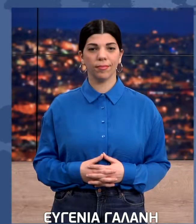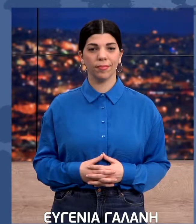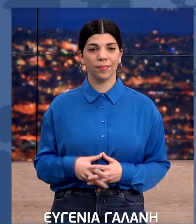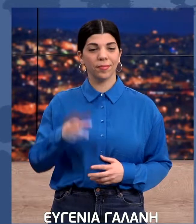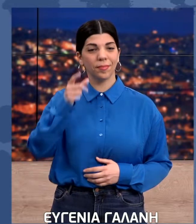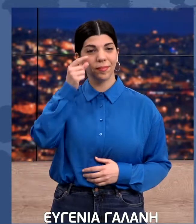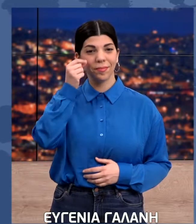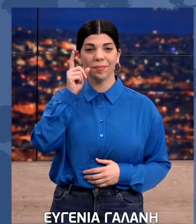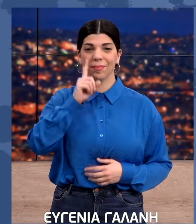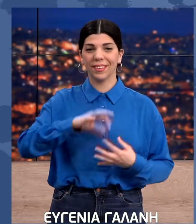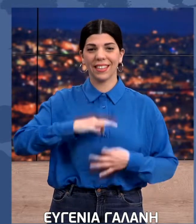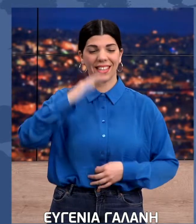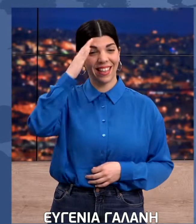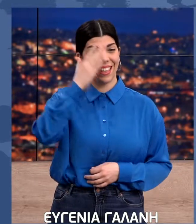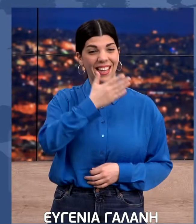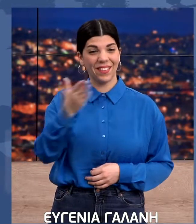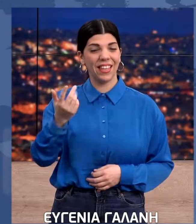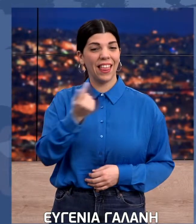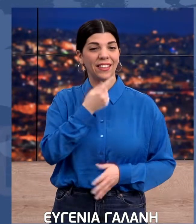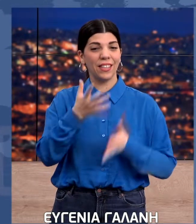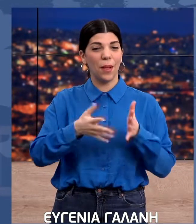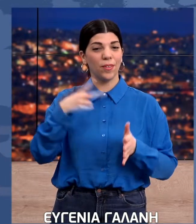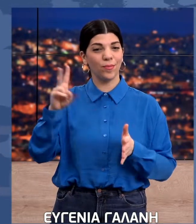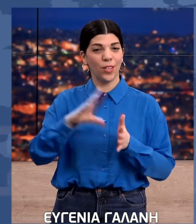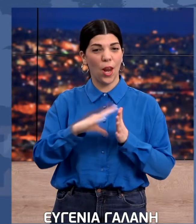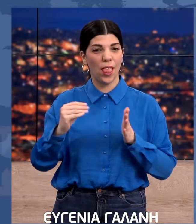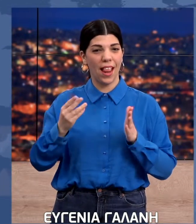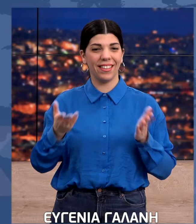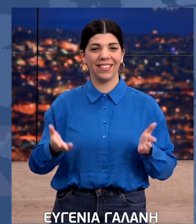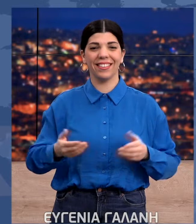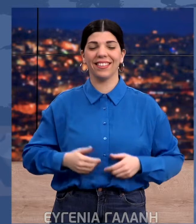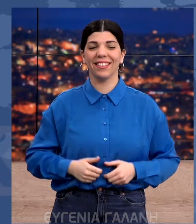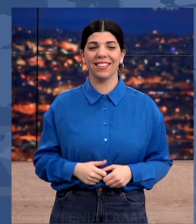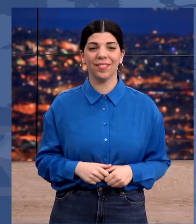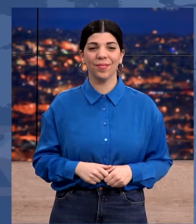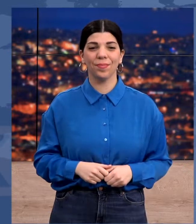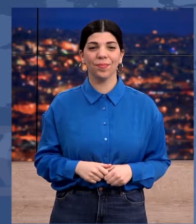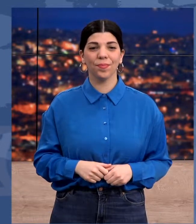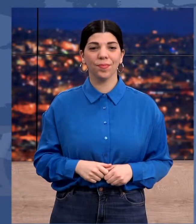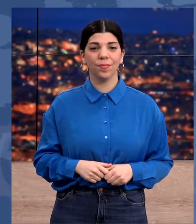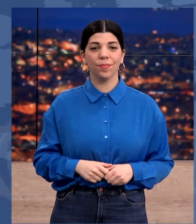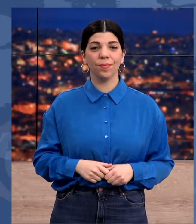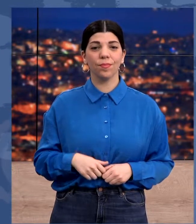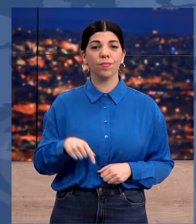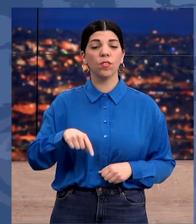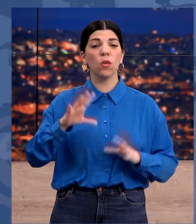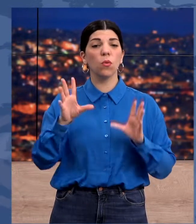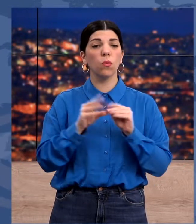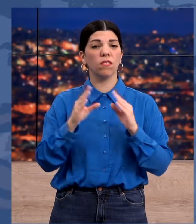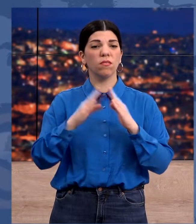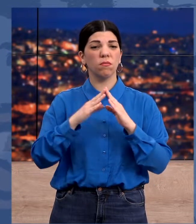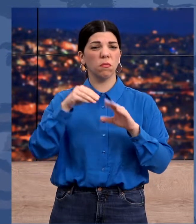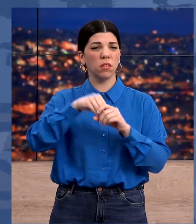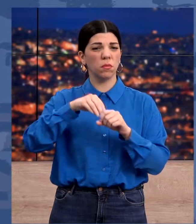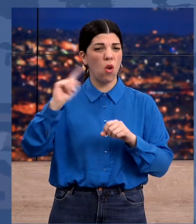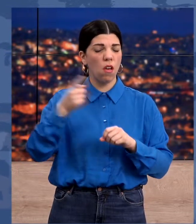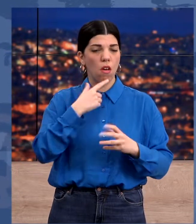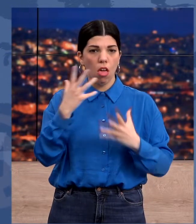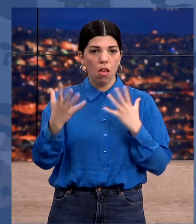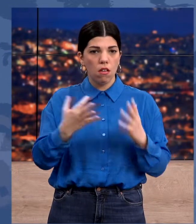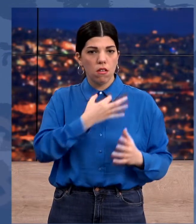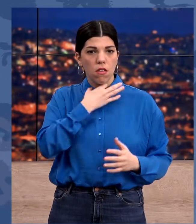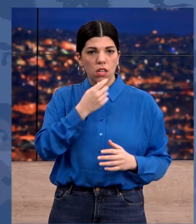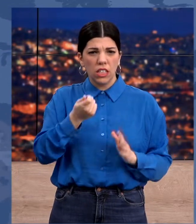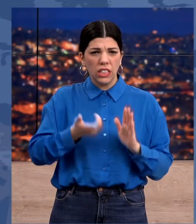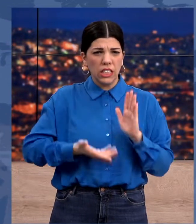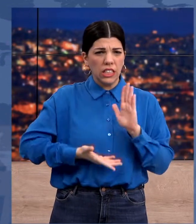Κυρίες και κύριοι, καλησπέρα. Είναι το Δελτίο Ειδήσεων του Κόντρα στη Νοηματική. Οι ηλεκτροσοκ προκαλούν στους οικιακούς καταναλωτές οι